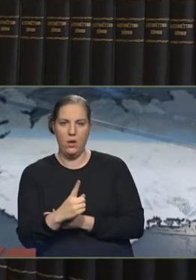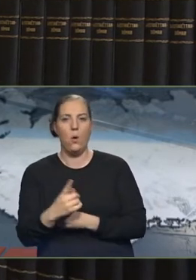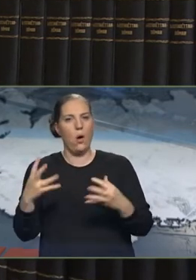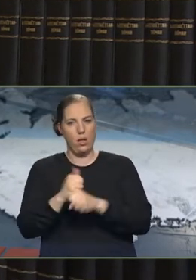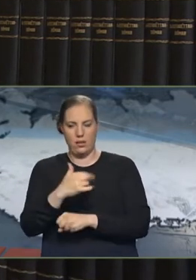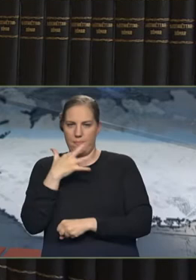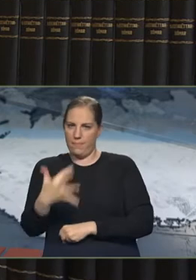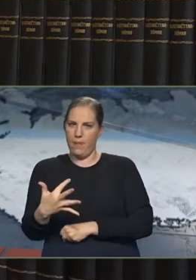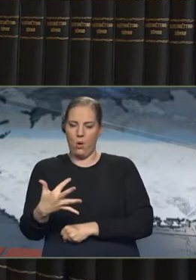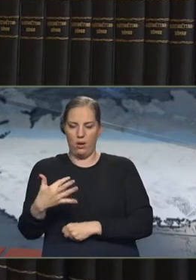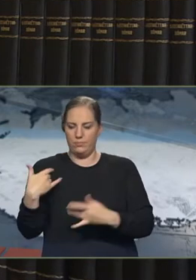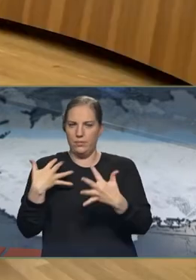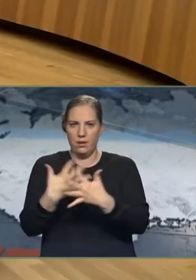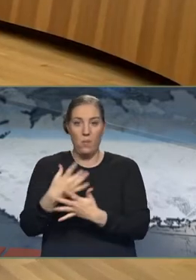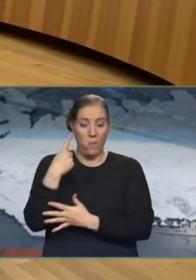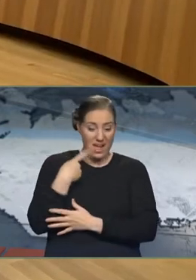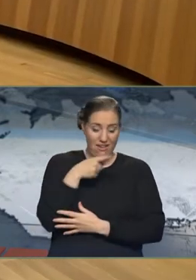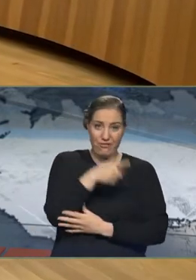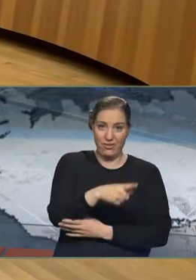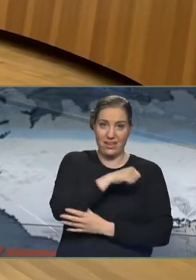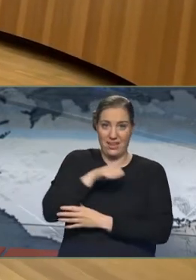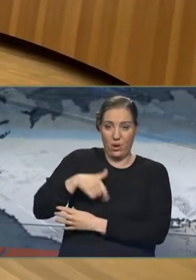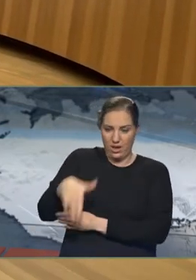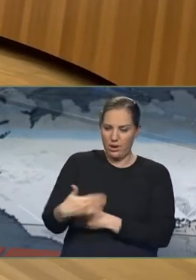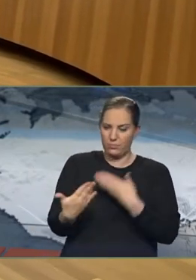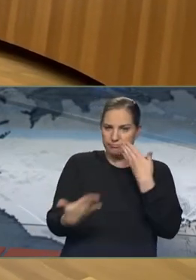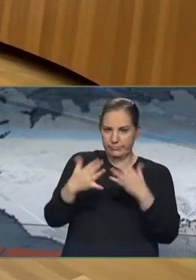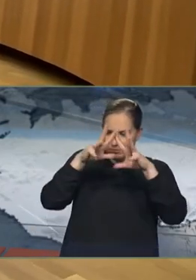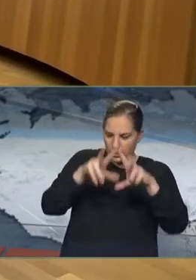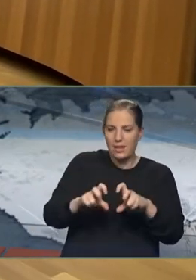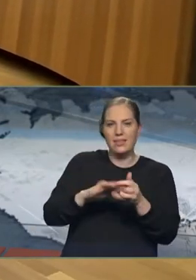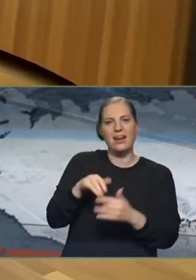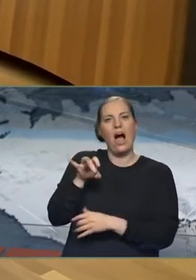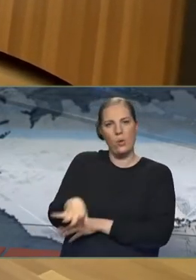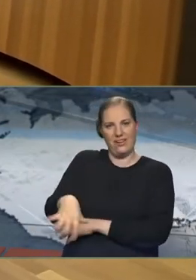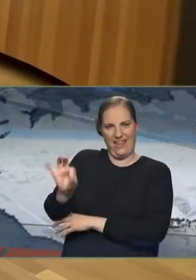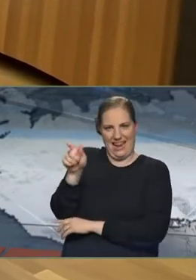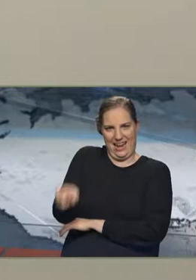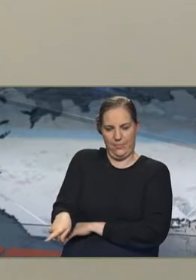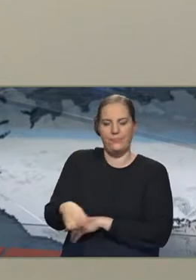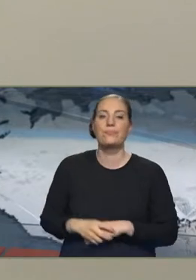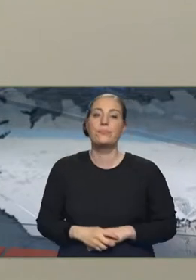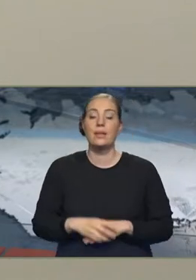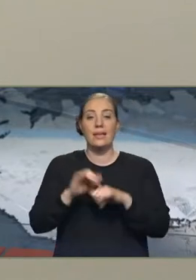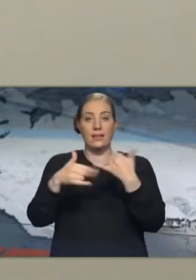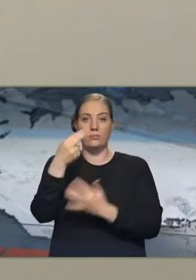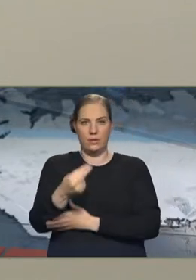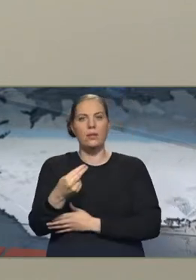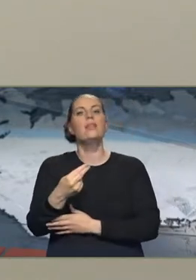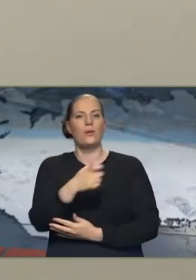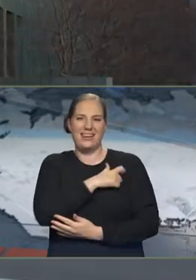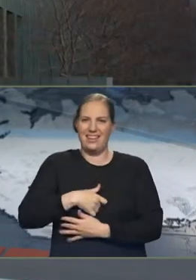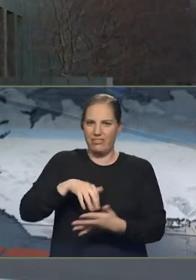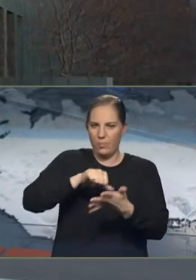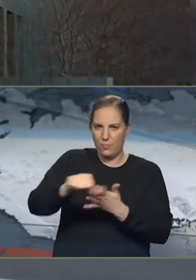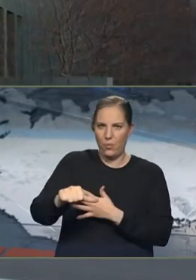dómsmálar á þeirra hefði búið sig að mér eitt um hætti þá hefði hann hreft starfið. Í dómi hæstir þetta er í dagar Íslenska ríki dæmt skaðabótaskild, að